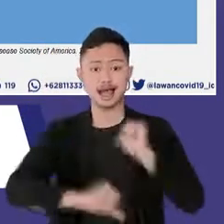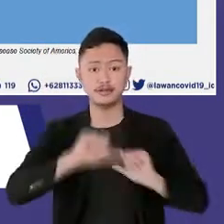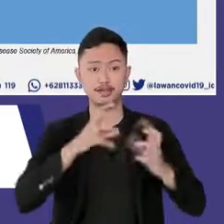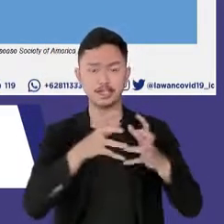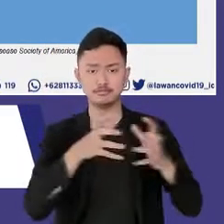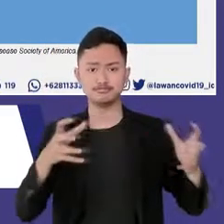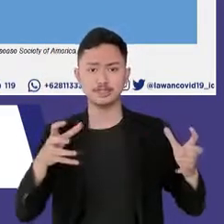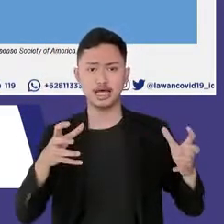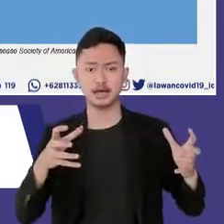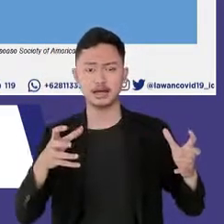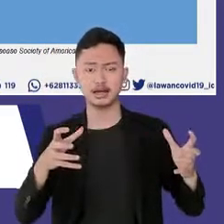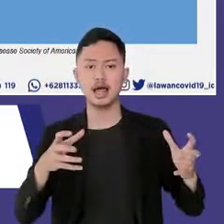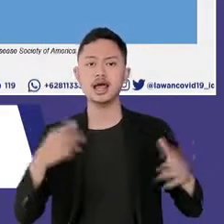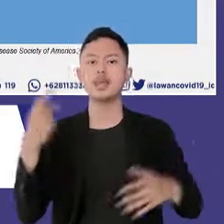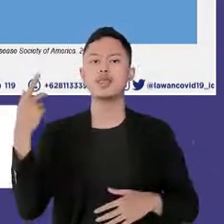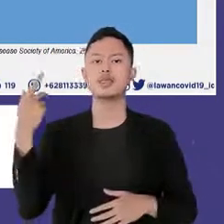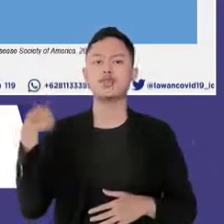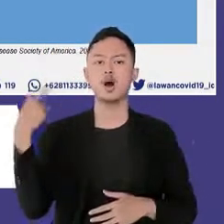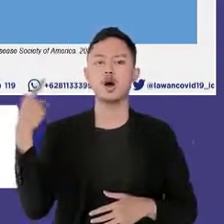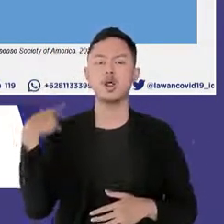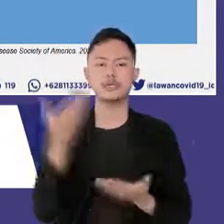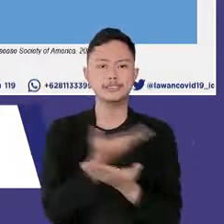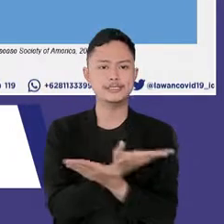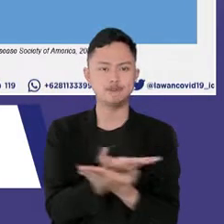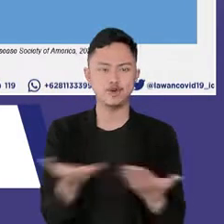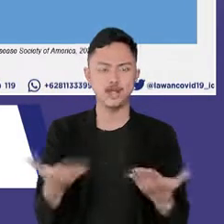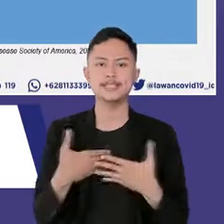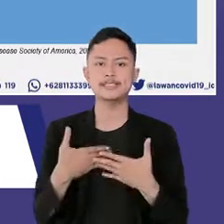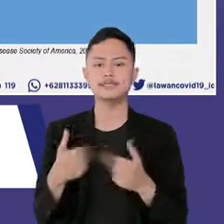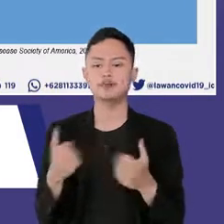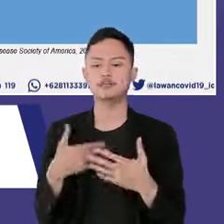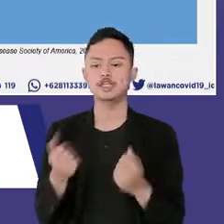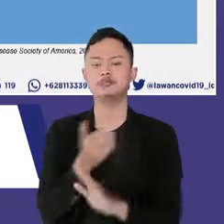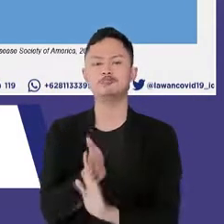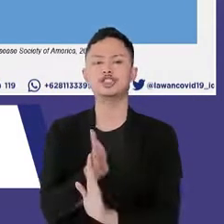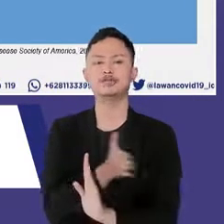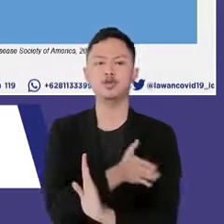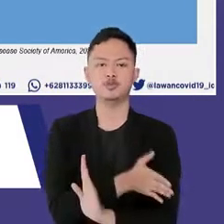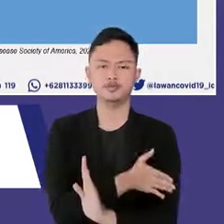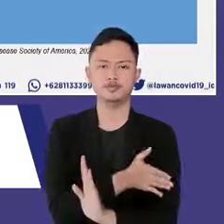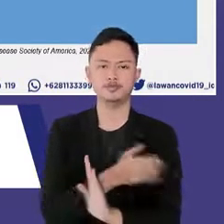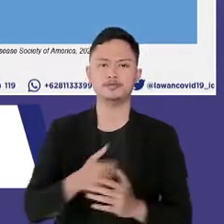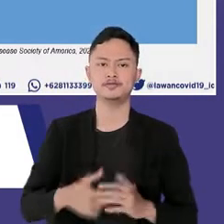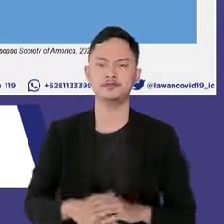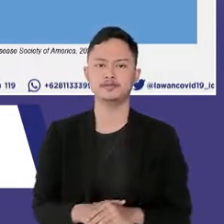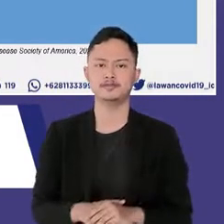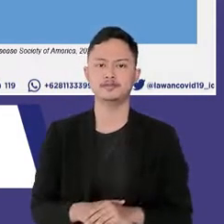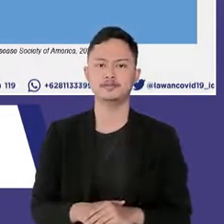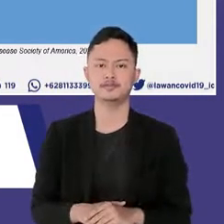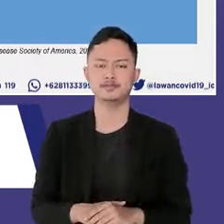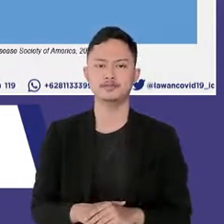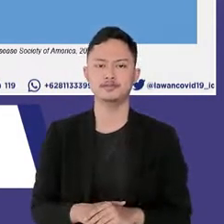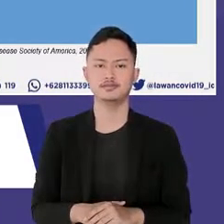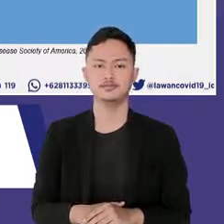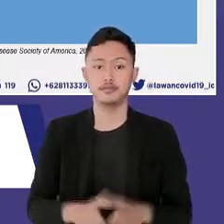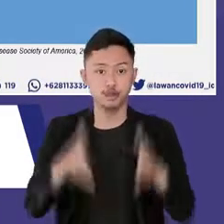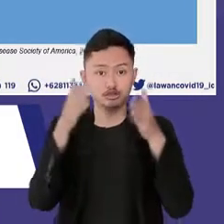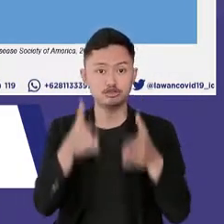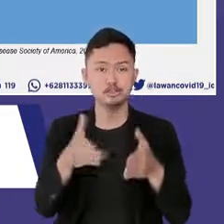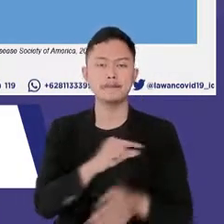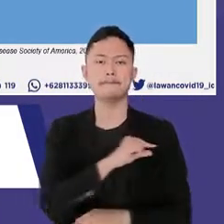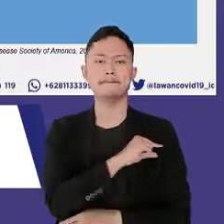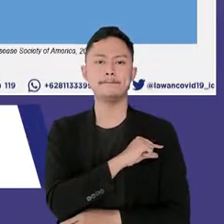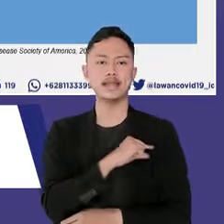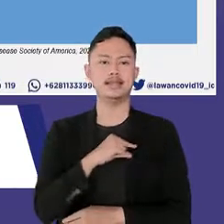besar diharapkan mampu melakukan langkah antisipatif pribadi khusus kepada penyelenggara kegiatan